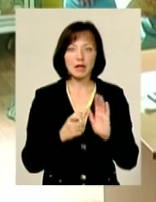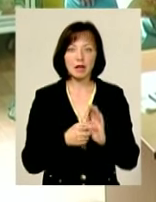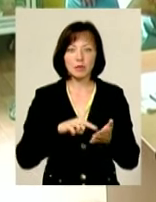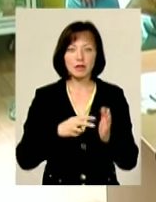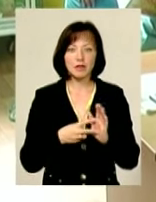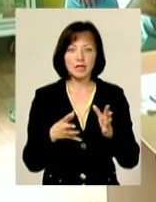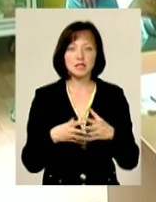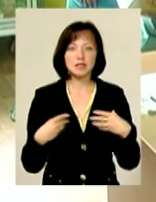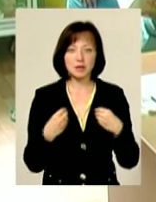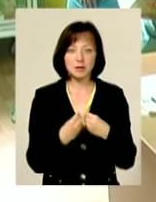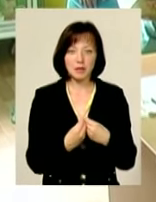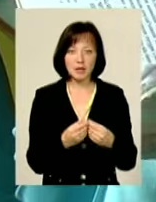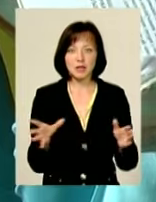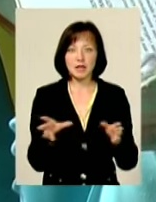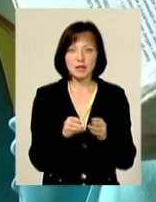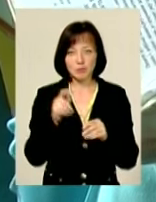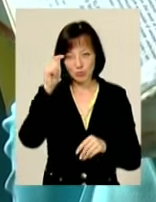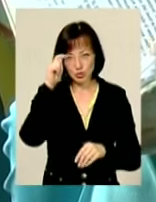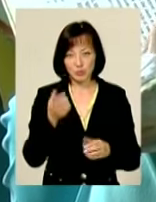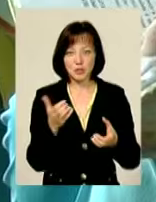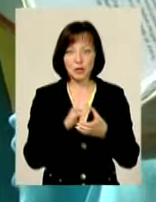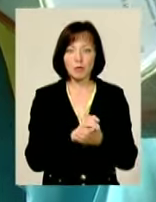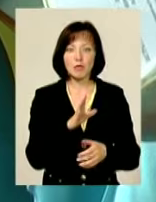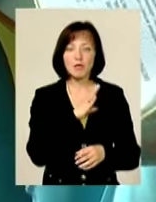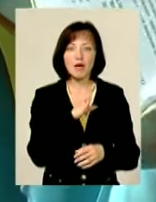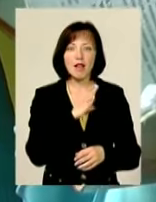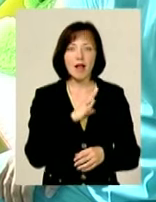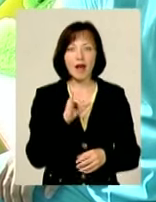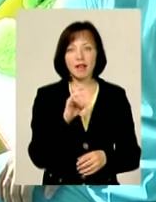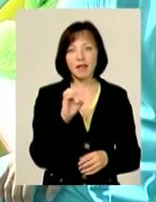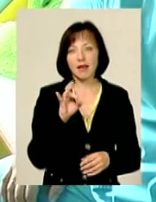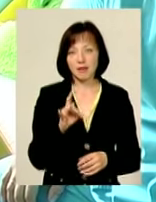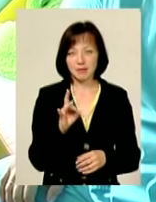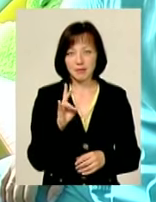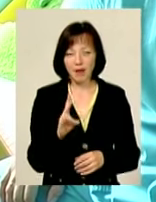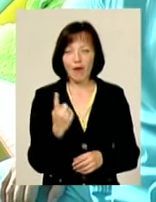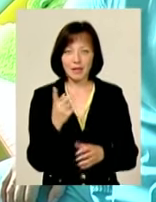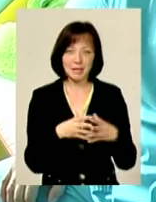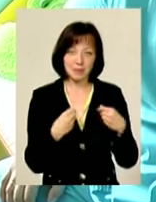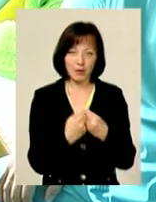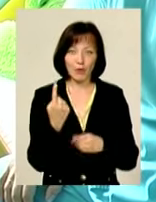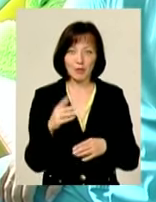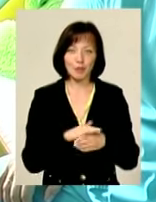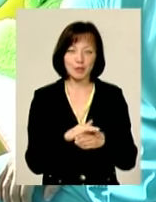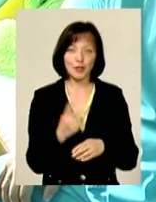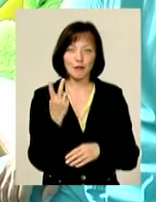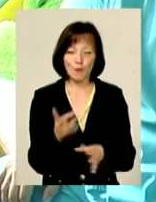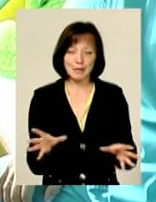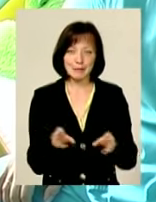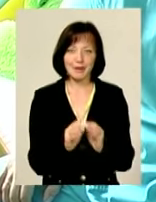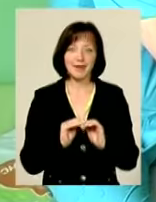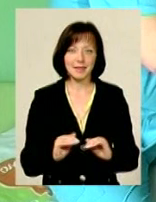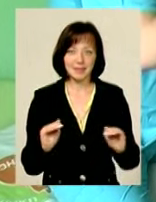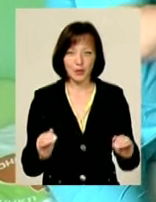та лікування безпліддя. З В'ячеславом познайомилася, коли була ще інтерном. Тепер у них одна сім'я, одне прізвище та двоє спільних